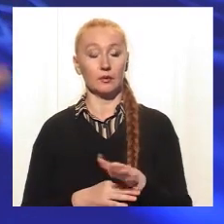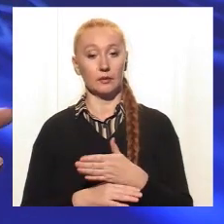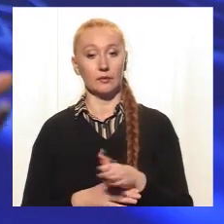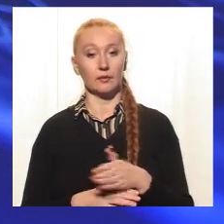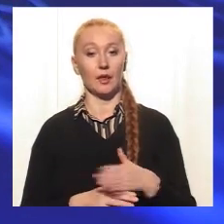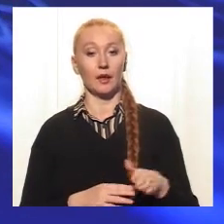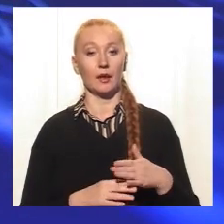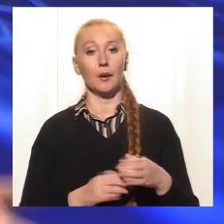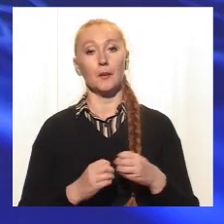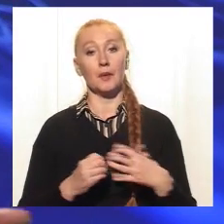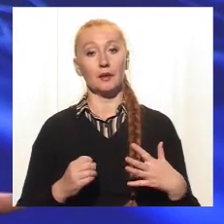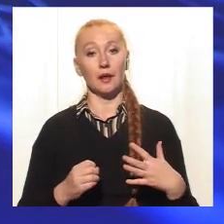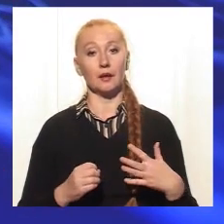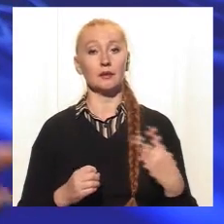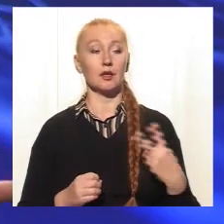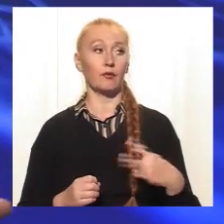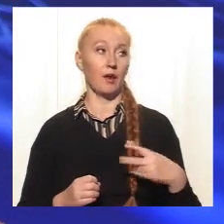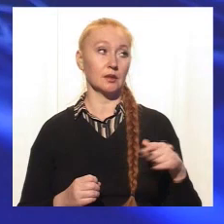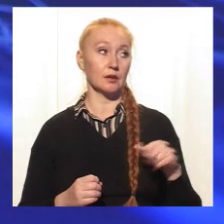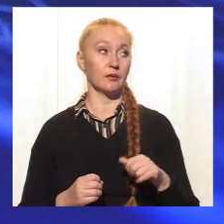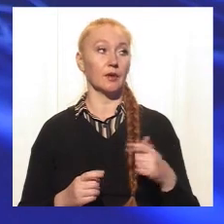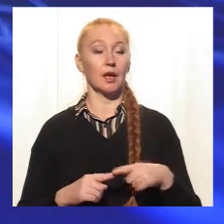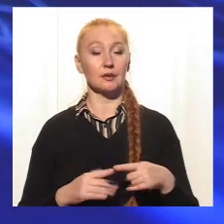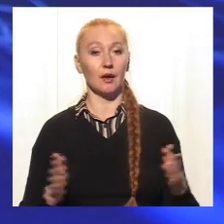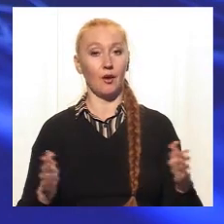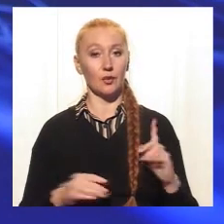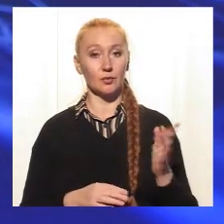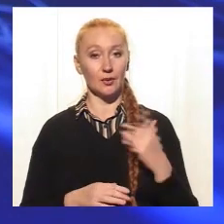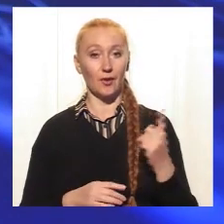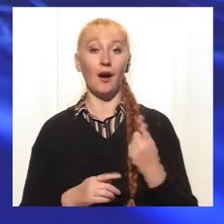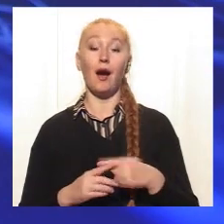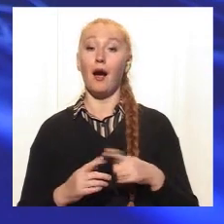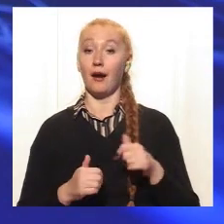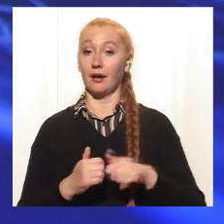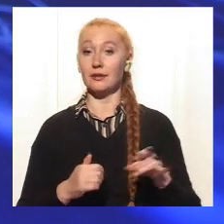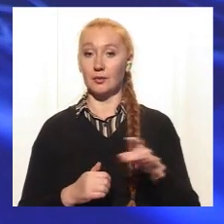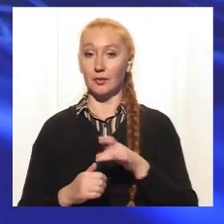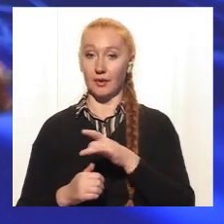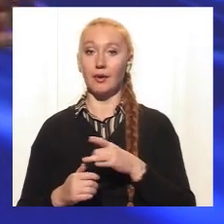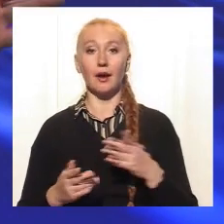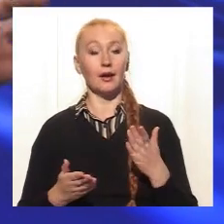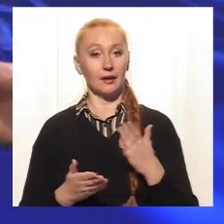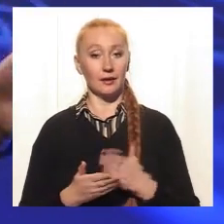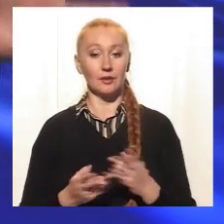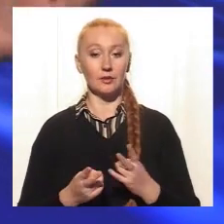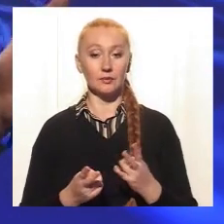15 хвилин, 20 хвилин, якщо то короткий вигул. Та в кожному районі повинні бути